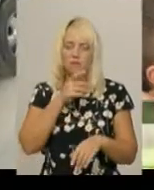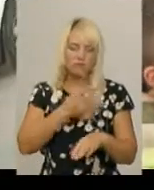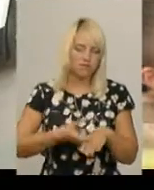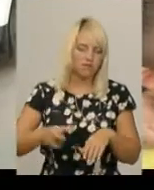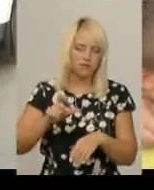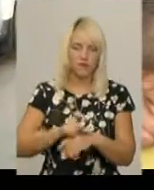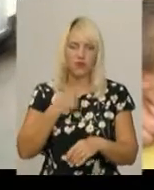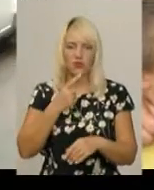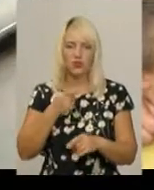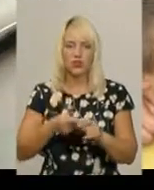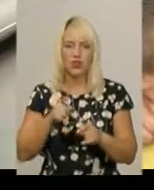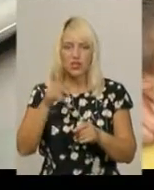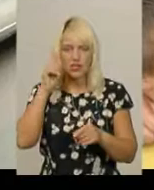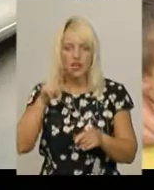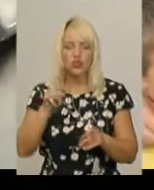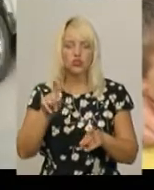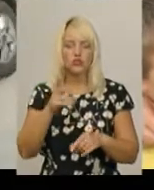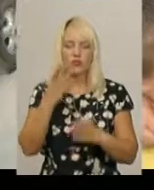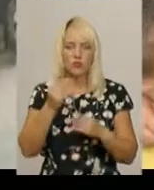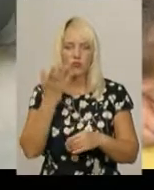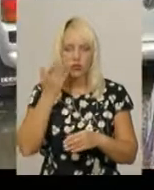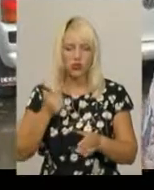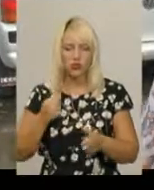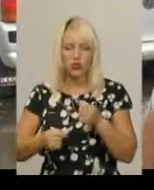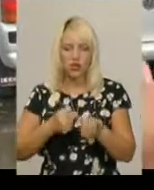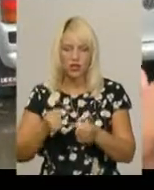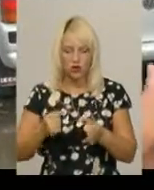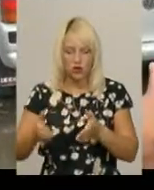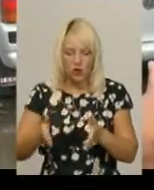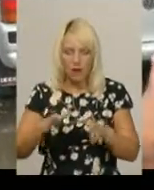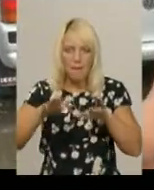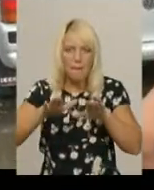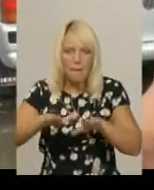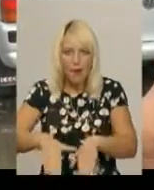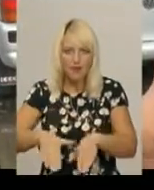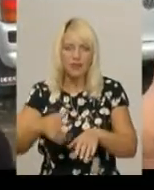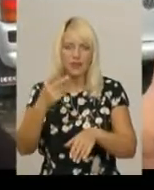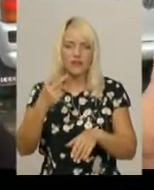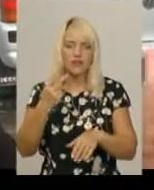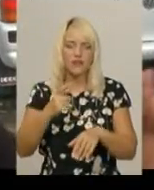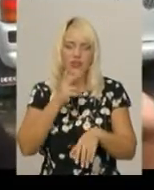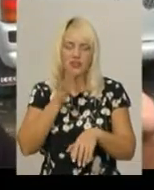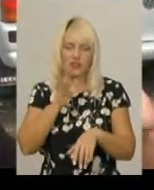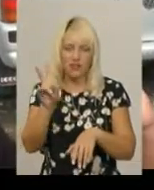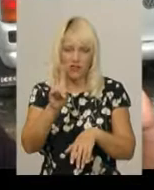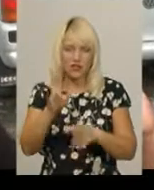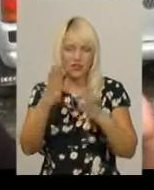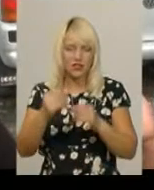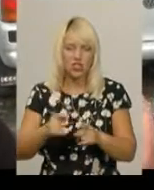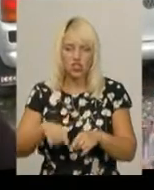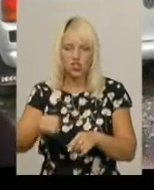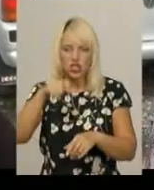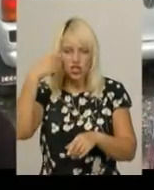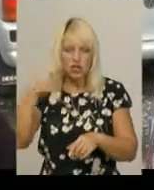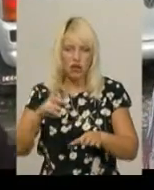вм'ятіни, як два часа вони їдуть дня, що обстригає нога. Там їх не вважає ніхто, бо там нема чим вважити. Вони собі їдуть, як